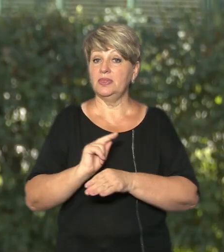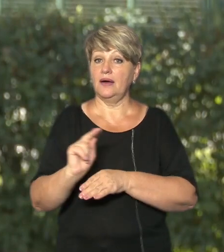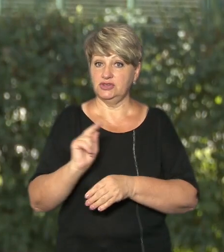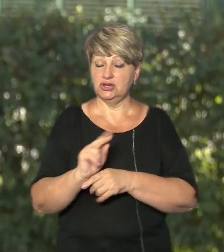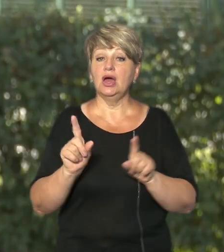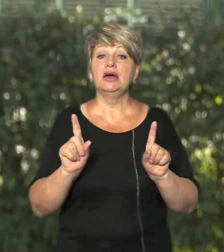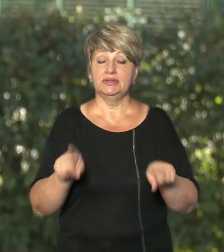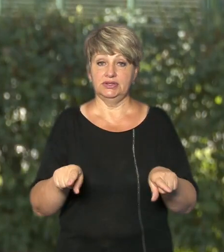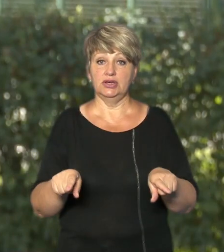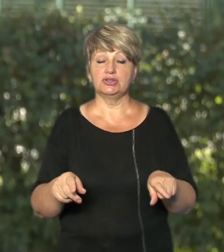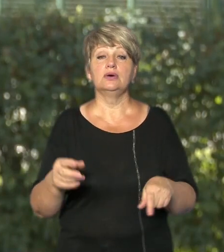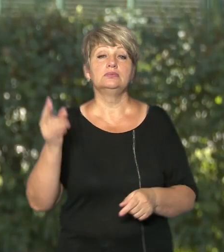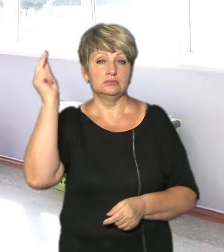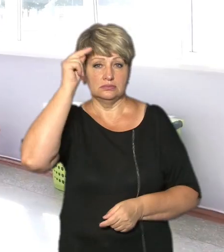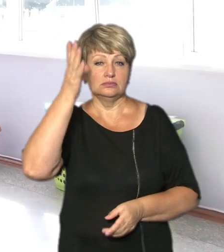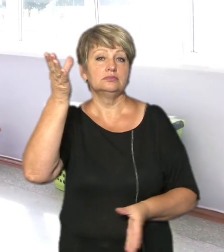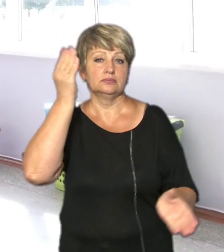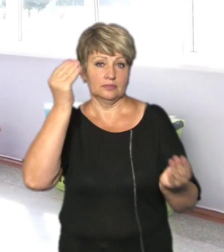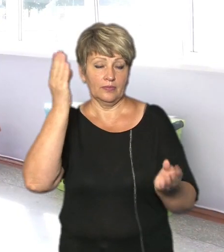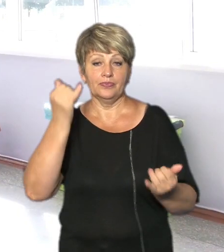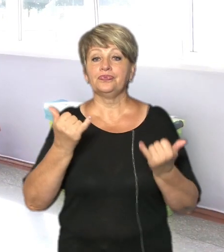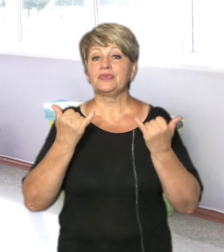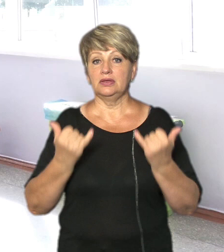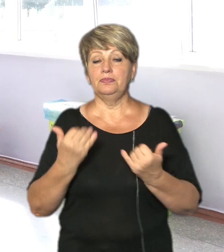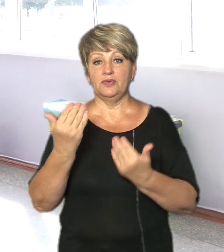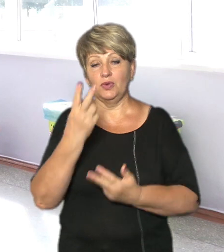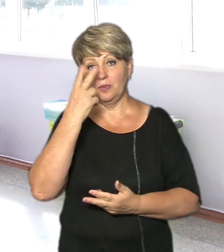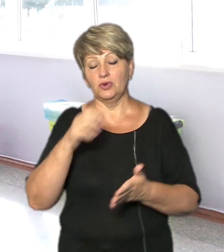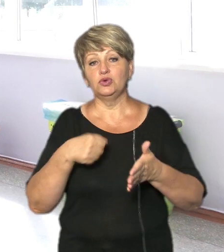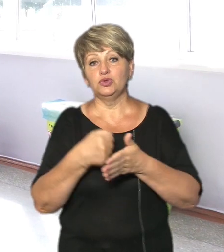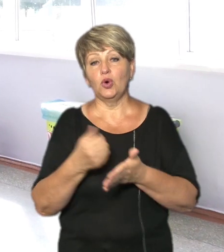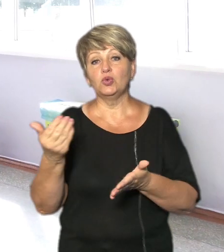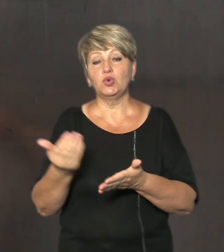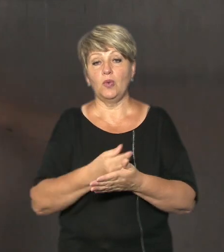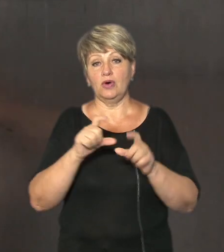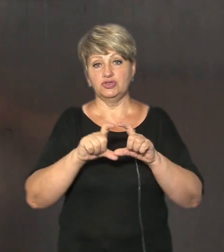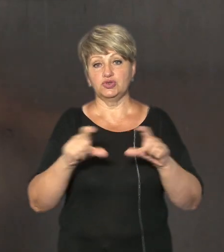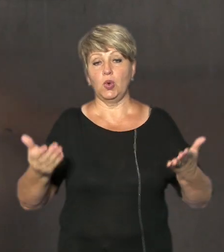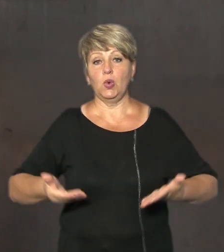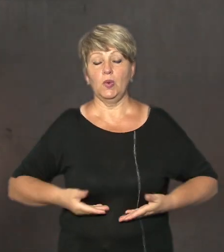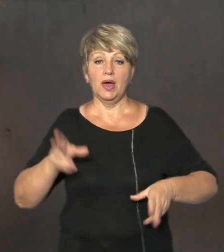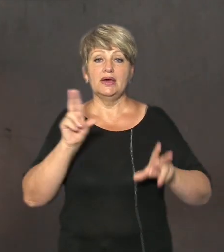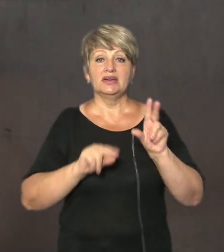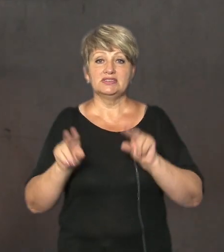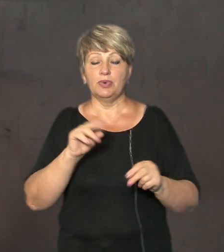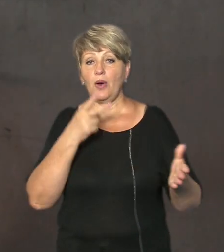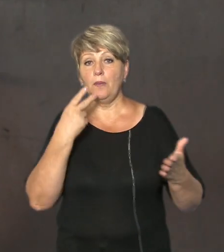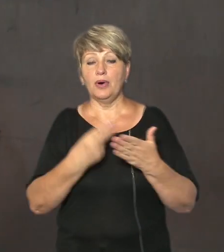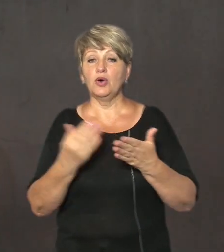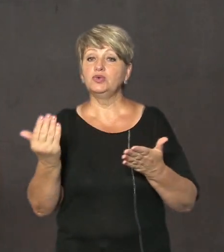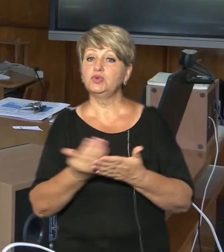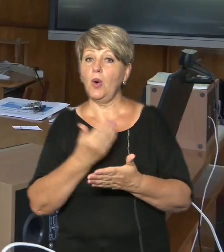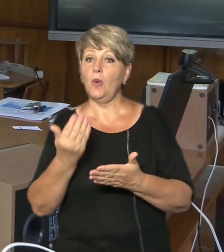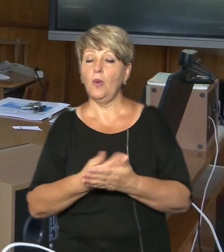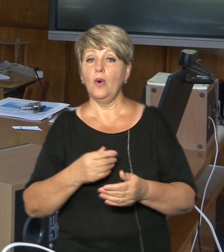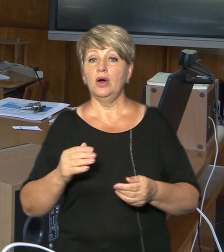навчився всього Тепер Владислав звикає до нового шкільного життя Сподіваюсь побачити сучасні гарні комп